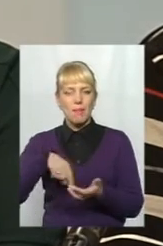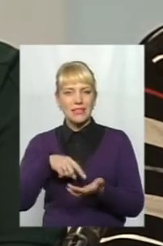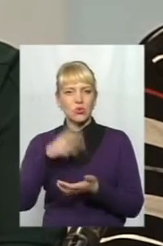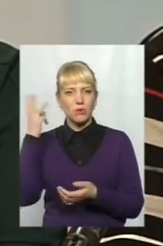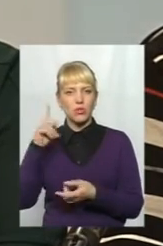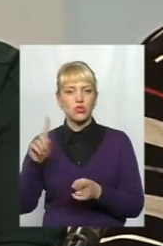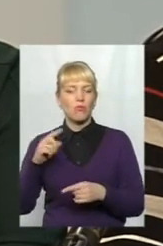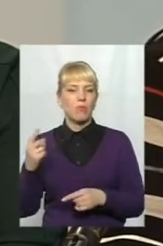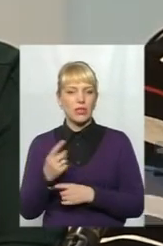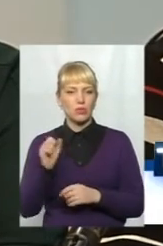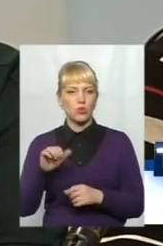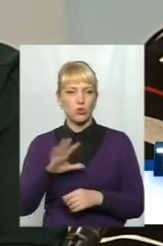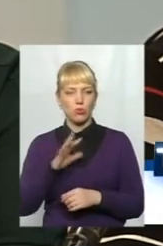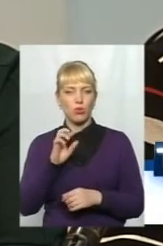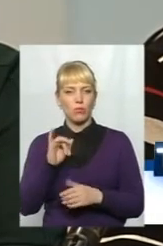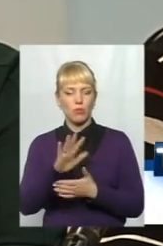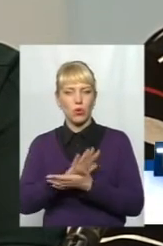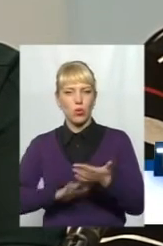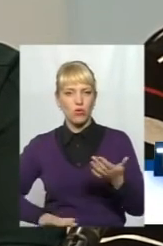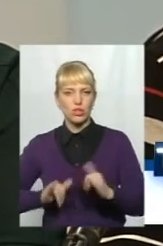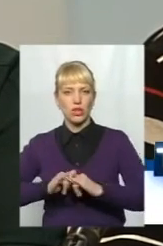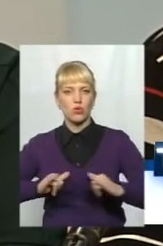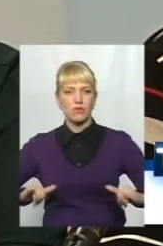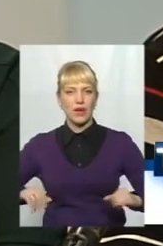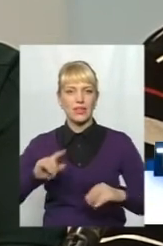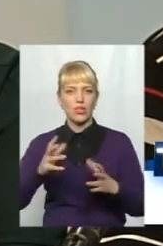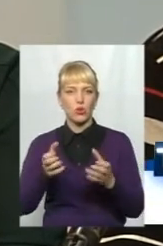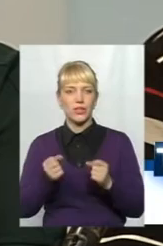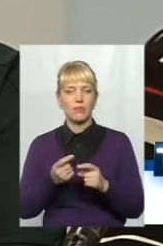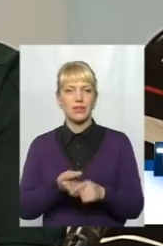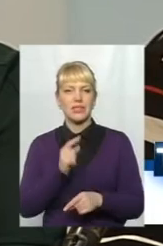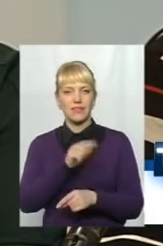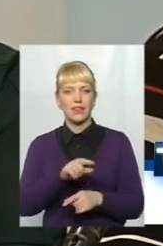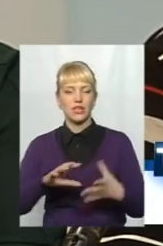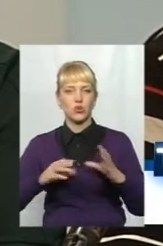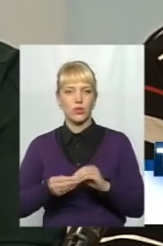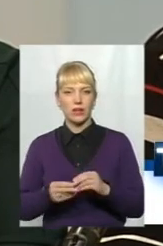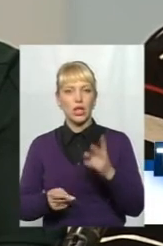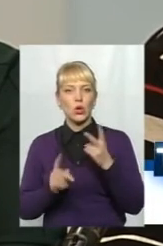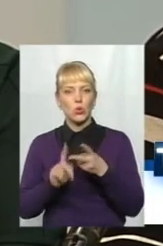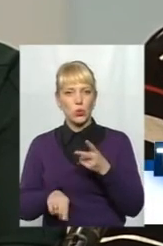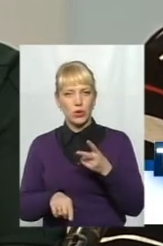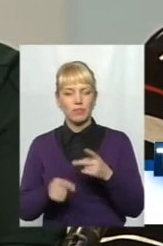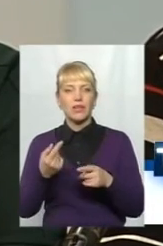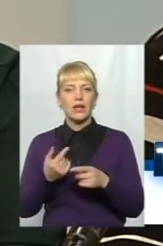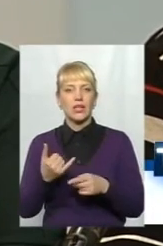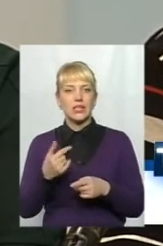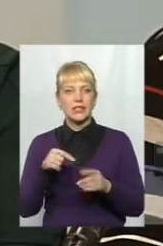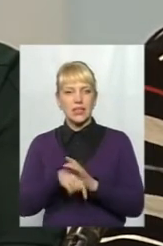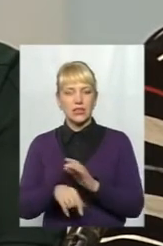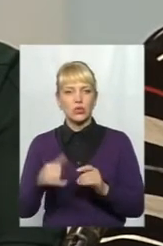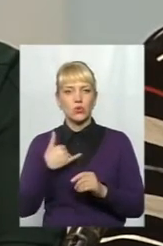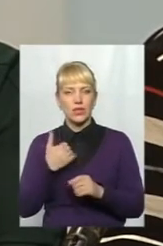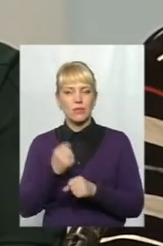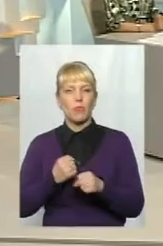щоб одну із перших можна було продовжувати її розвивати і отримати звідти результат. Друге, це у нас